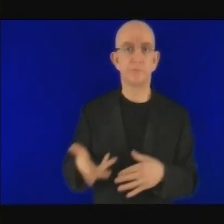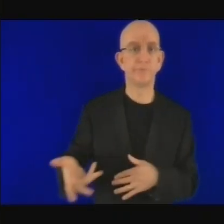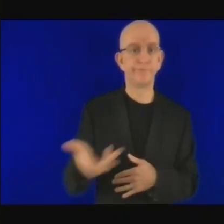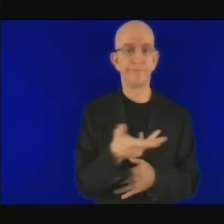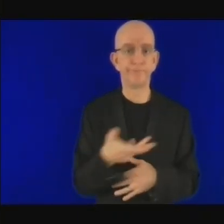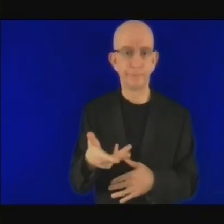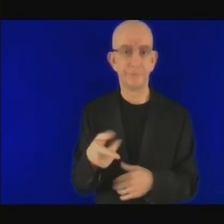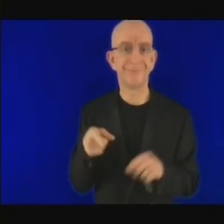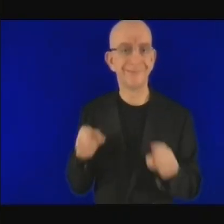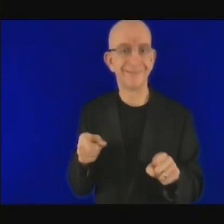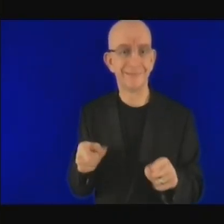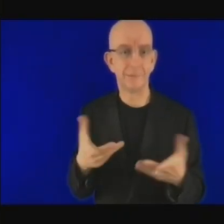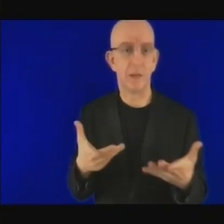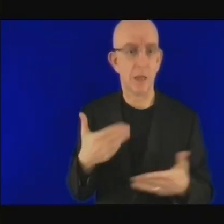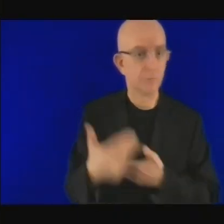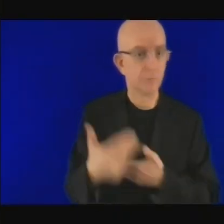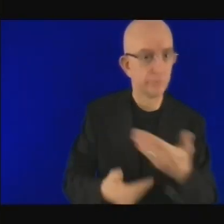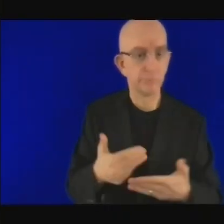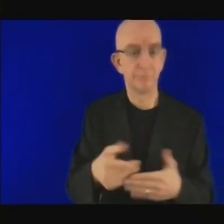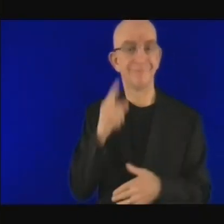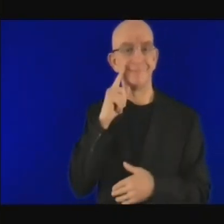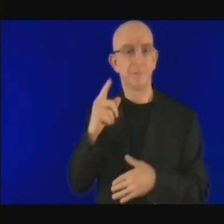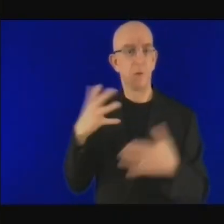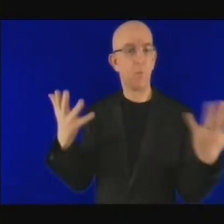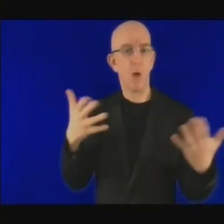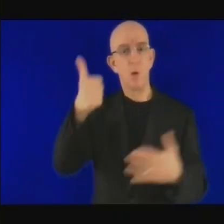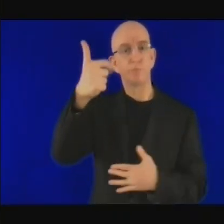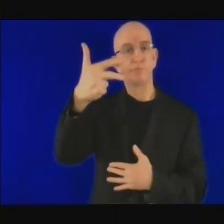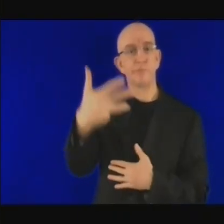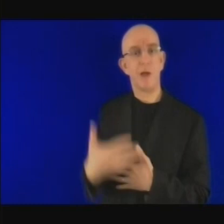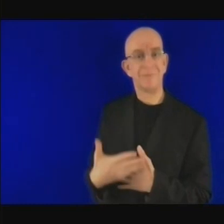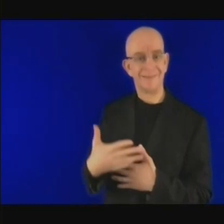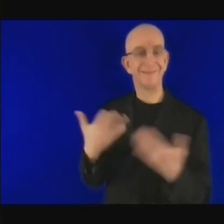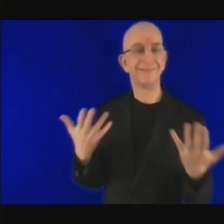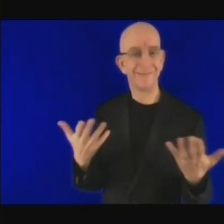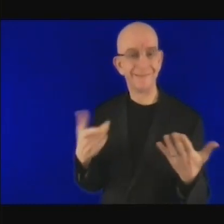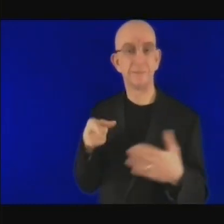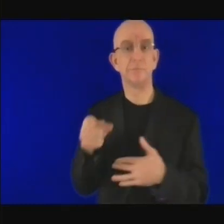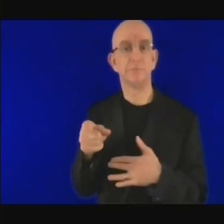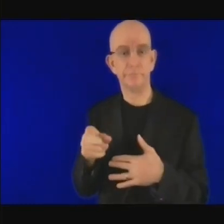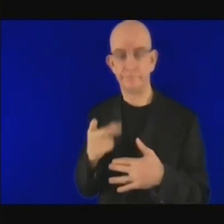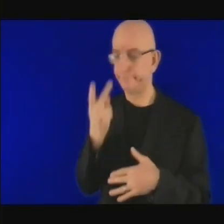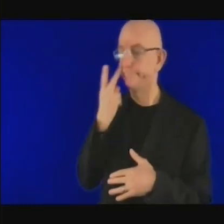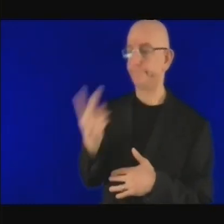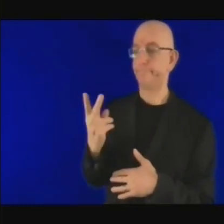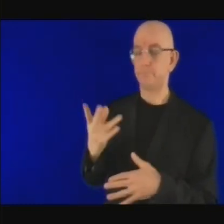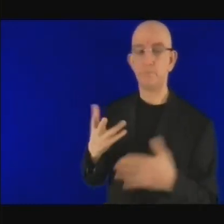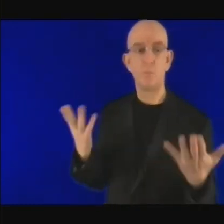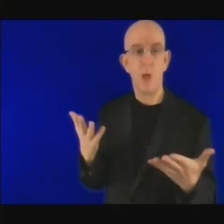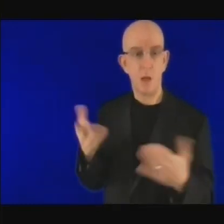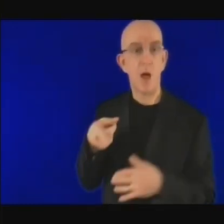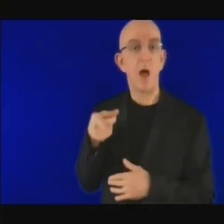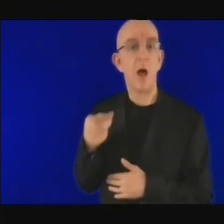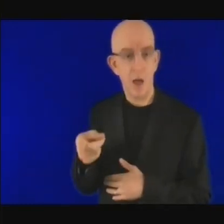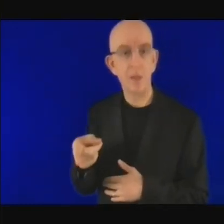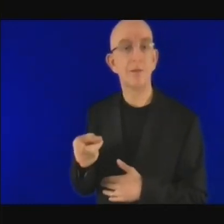On parlait d'adaptation, je ne sais pas, moi, l'élevage, la pêche, etc.